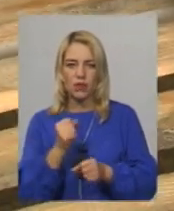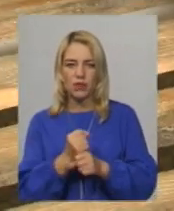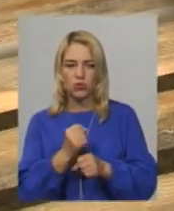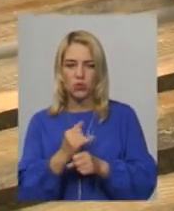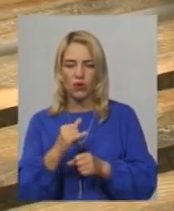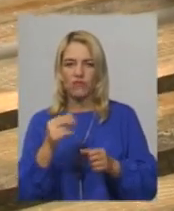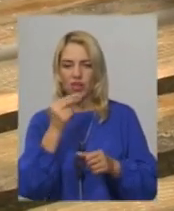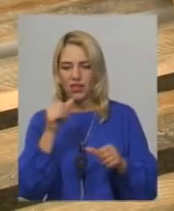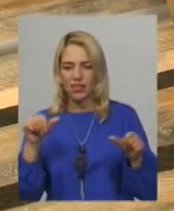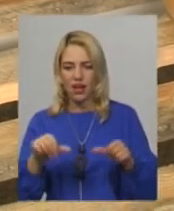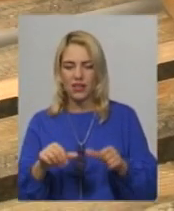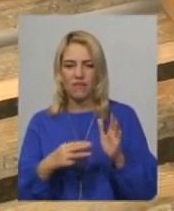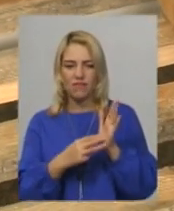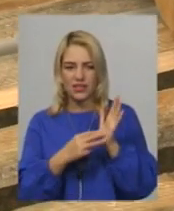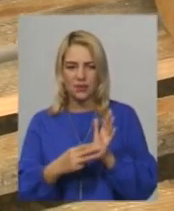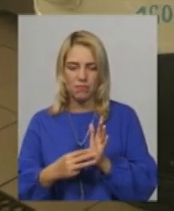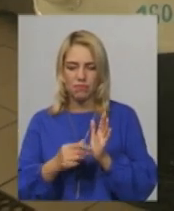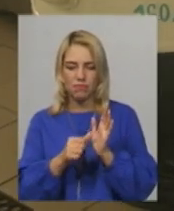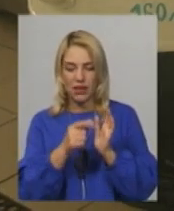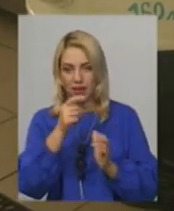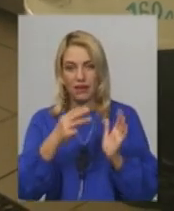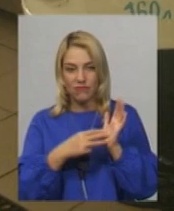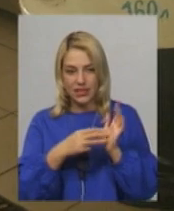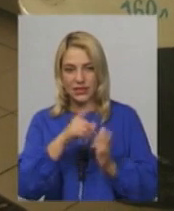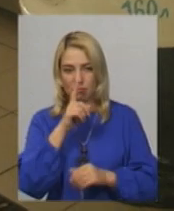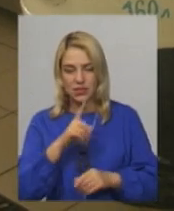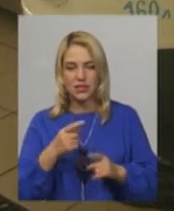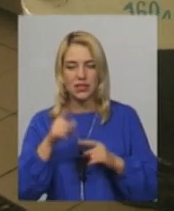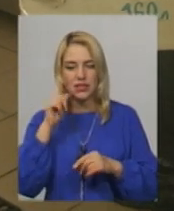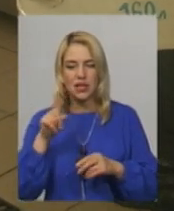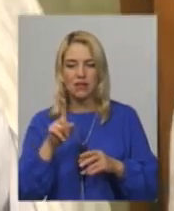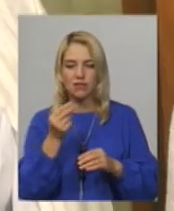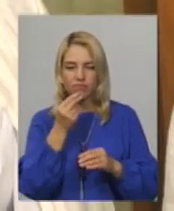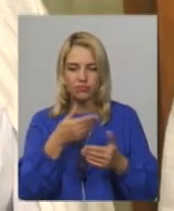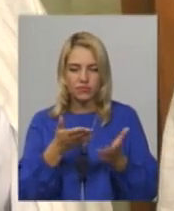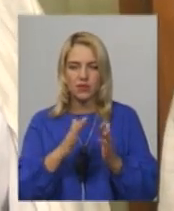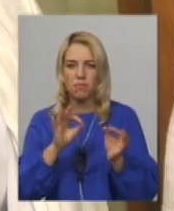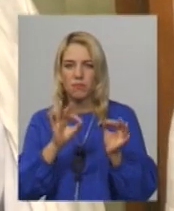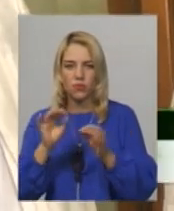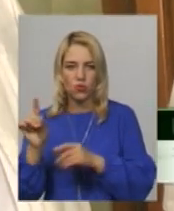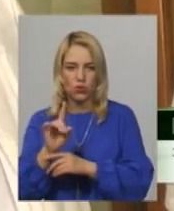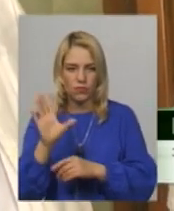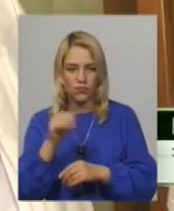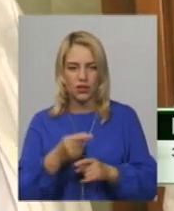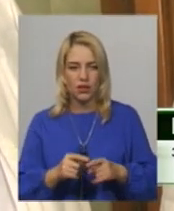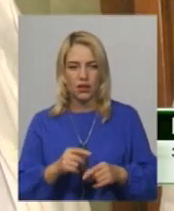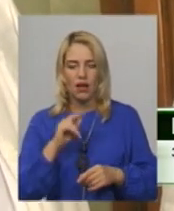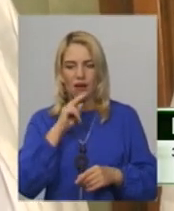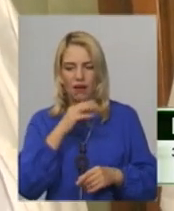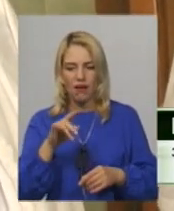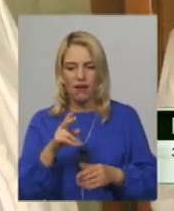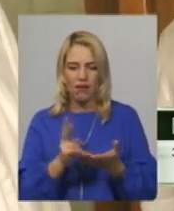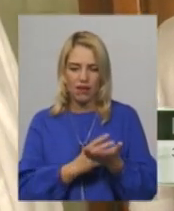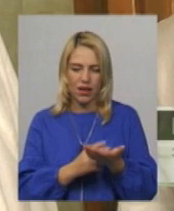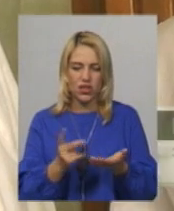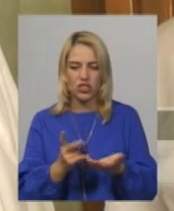місяців і знає на пам'ять, що сьогодні в 400 мешканців сезону обід та які мають бути порції. Суб, ячміни, каша, кукурудзіна, салат з